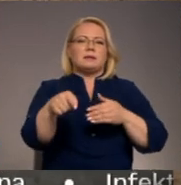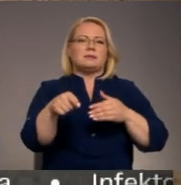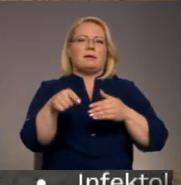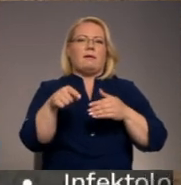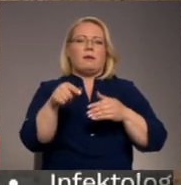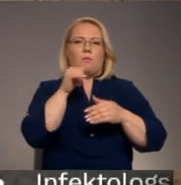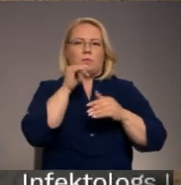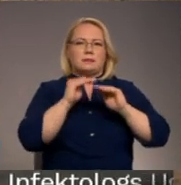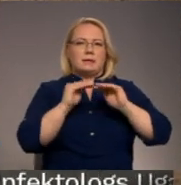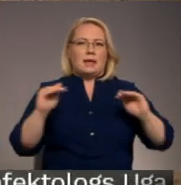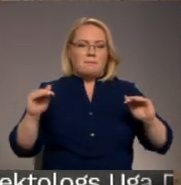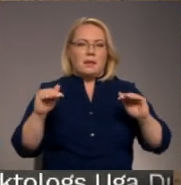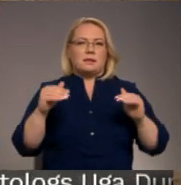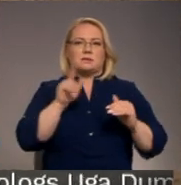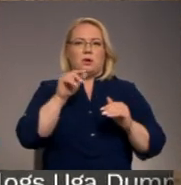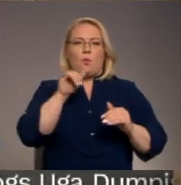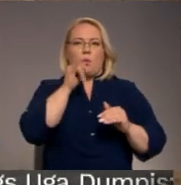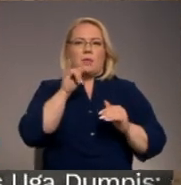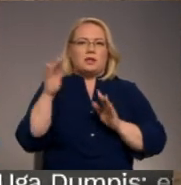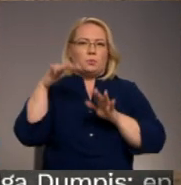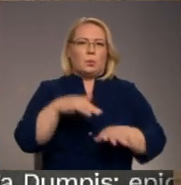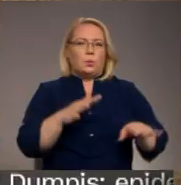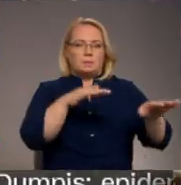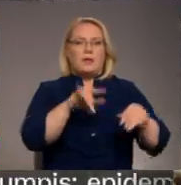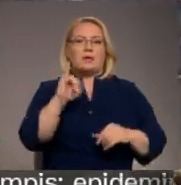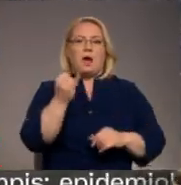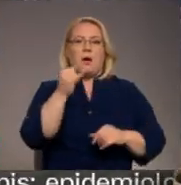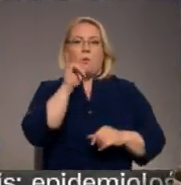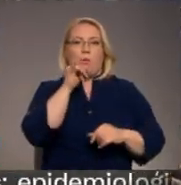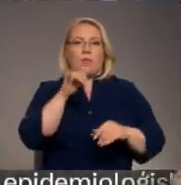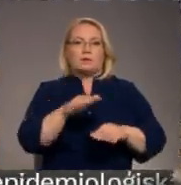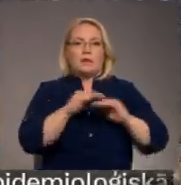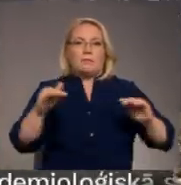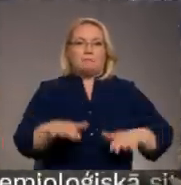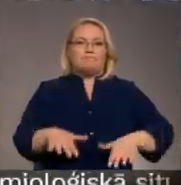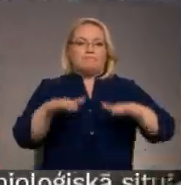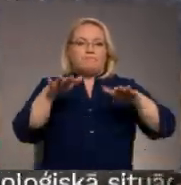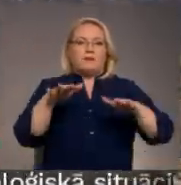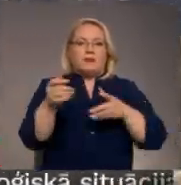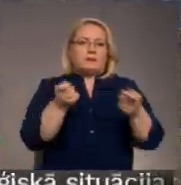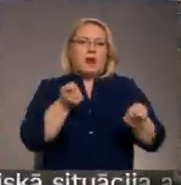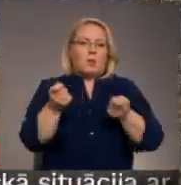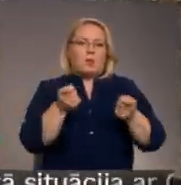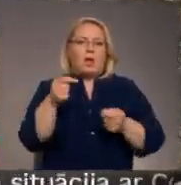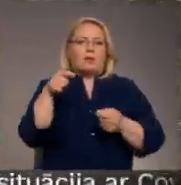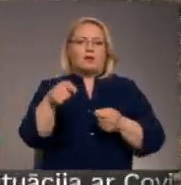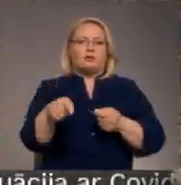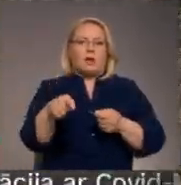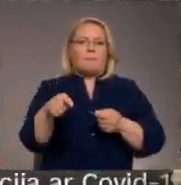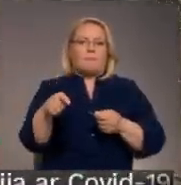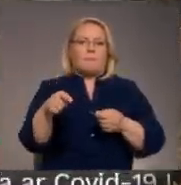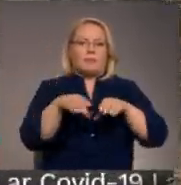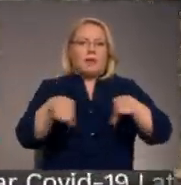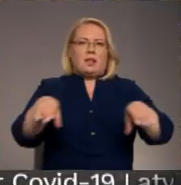šobrīd, kas ir ūdens plūsma. Ja celsies līmenis, varēsim regulēt ar šiem aizvērt